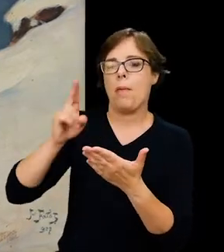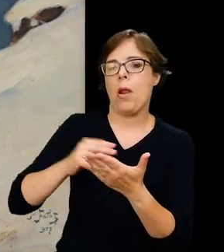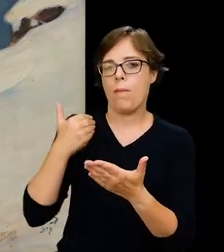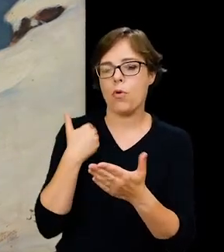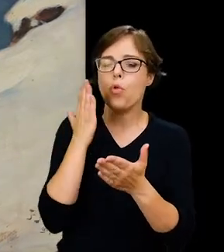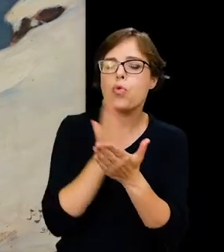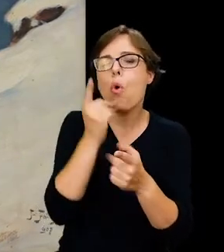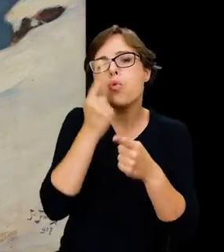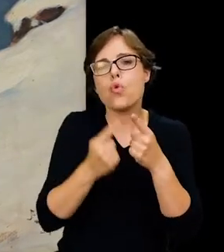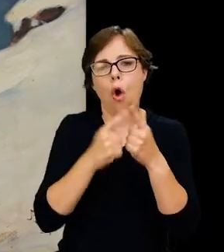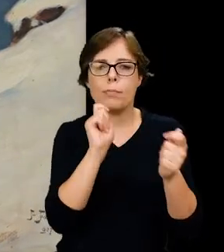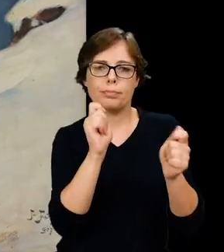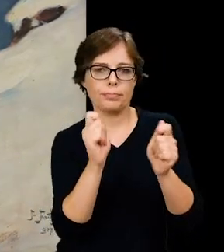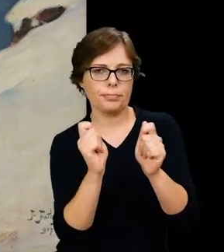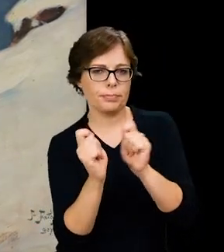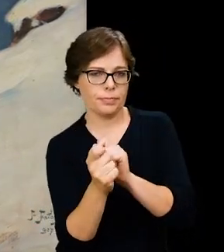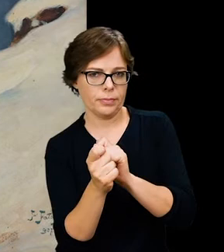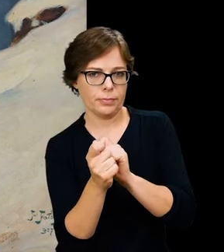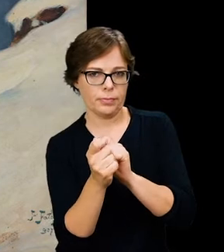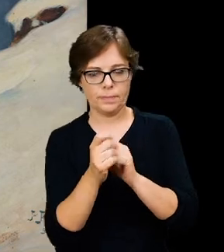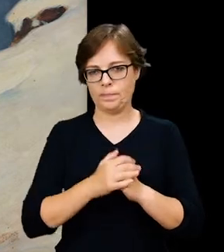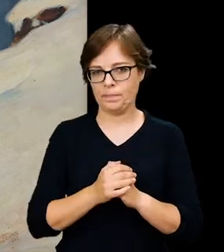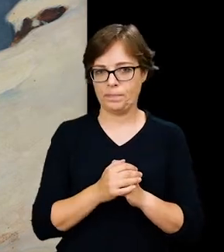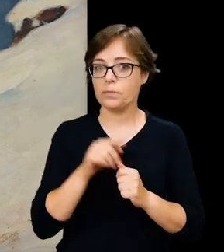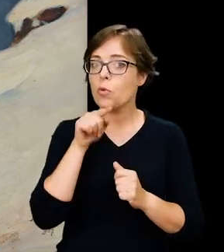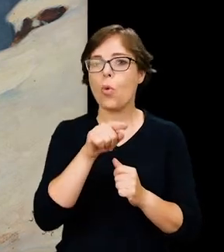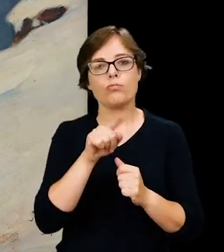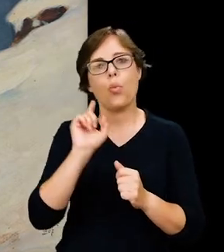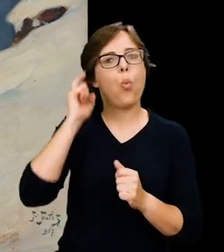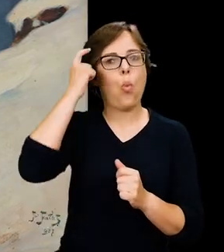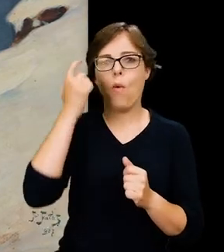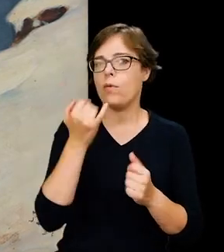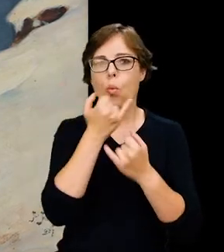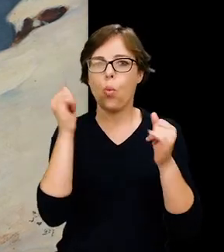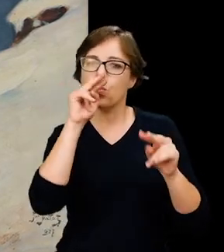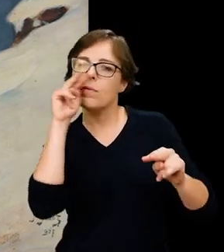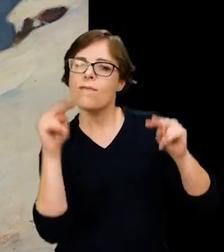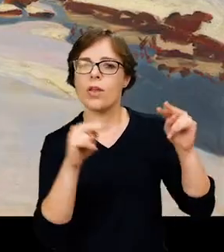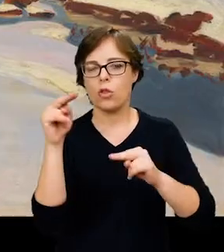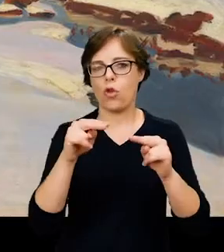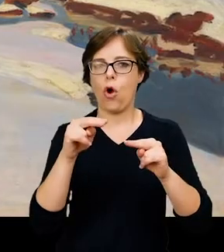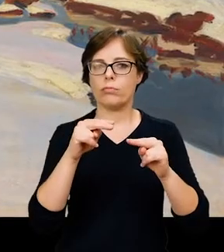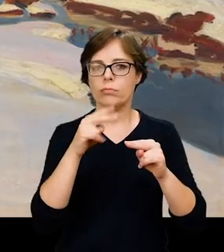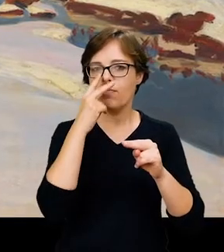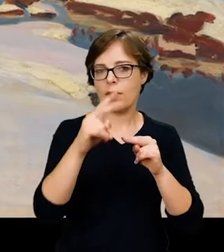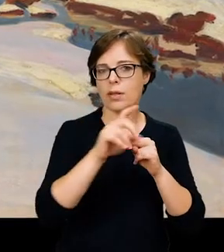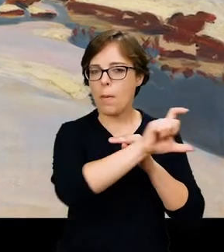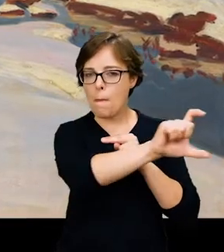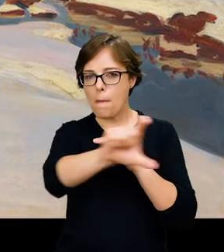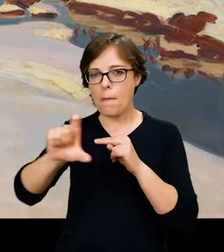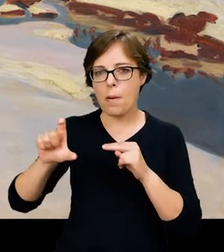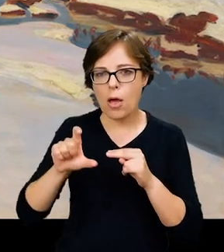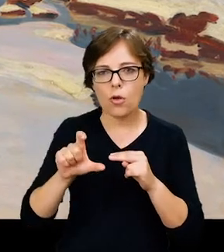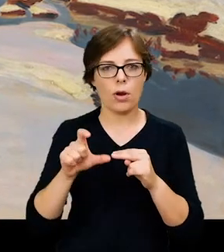nieznacznie tylko zmieniając ujęcia. Są to najczęściej widoki panoramiczne, o dość